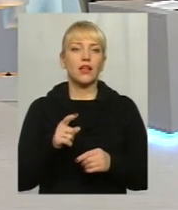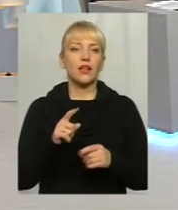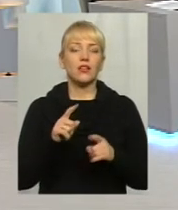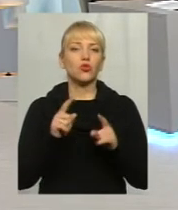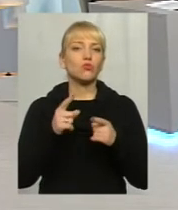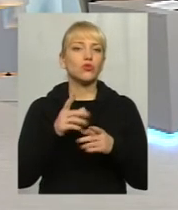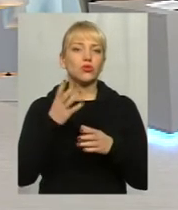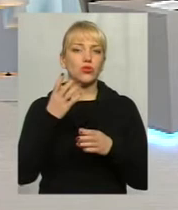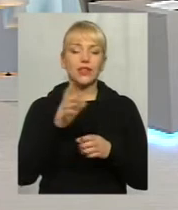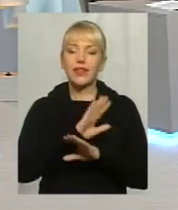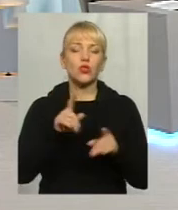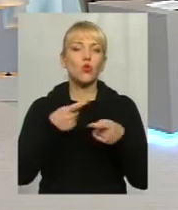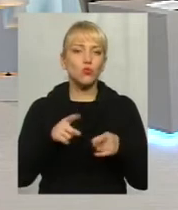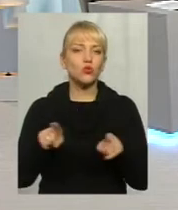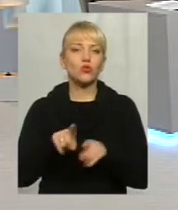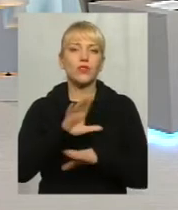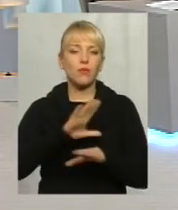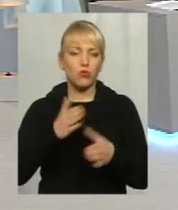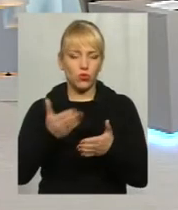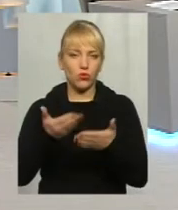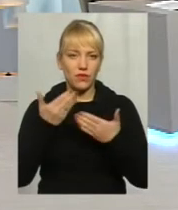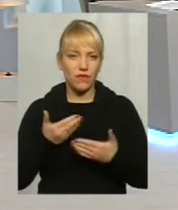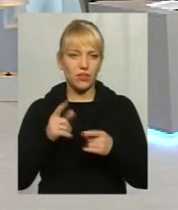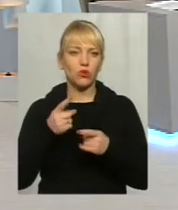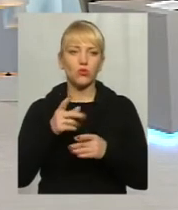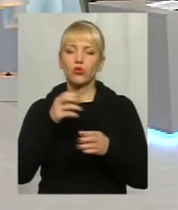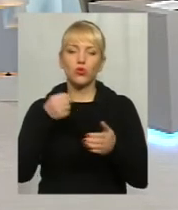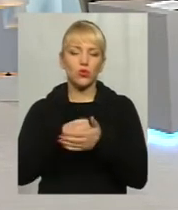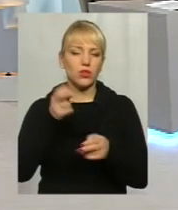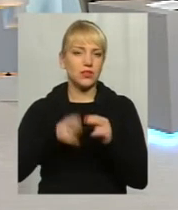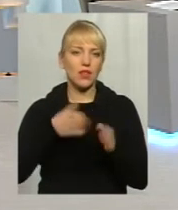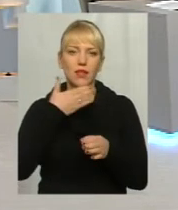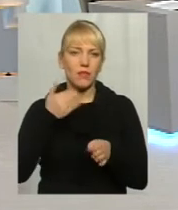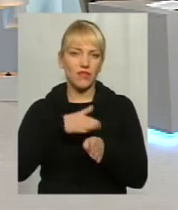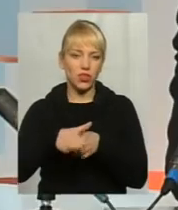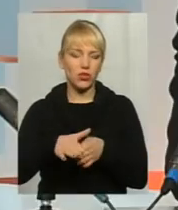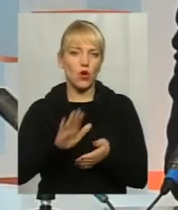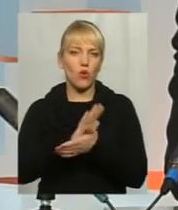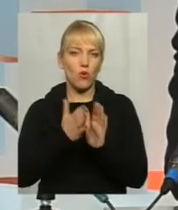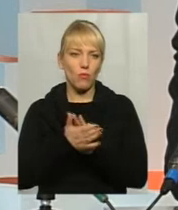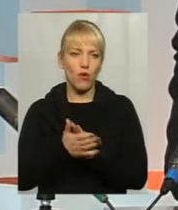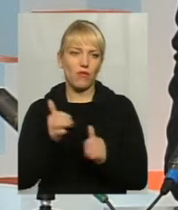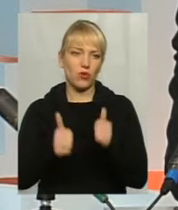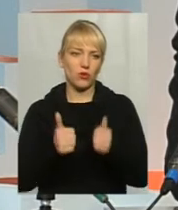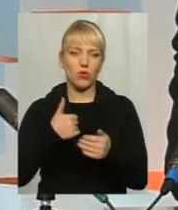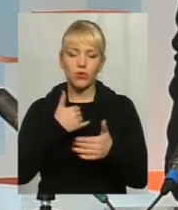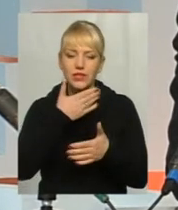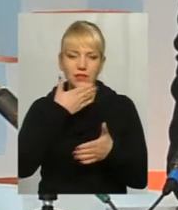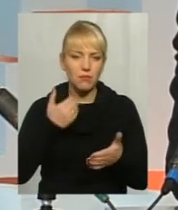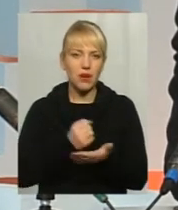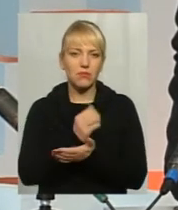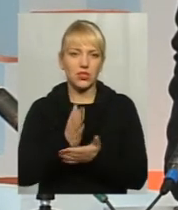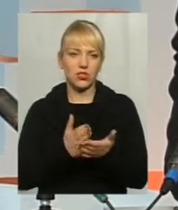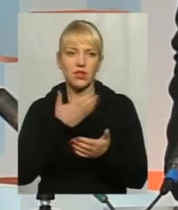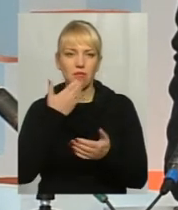не було звернення, а тому, що до кінця не виконані умови конкурсу. І ми не маємо ще тої мережі, ми не маємо ще того